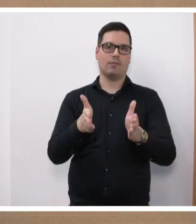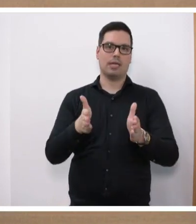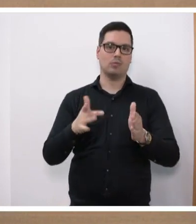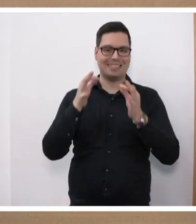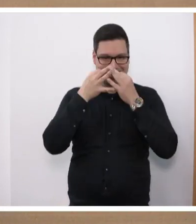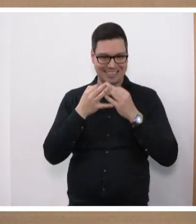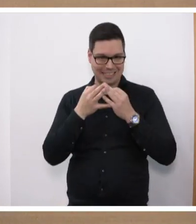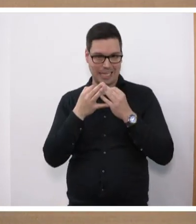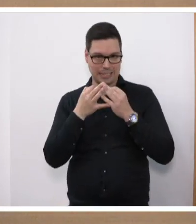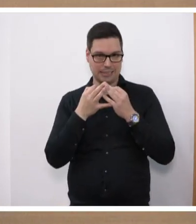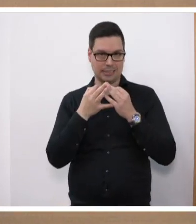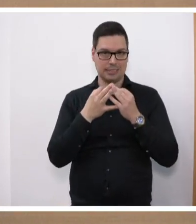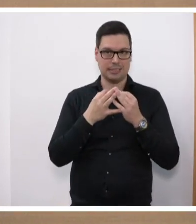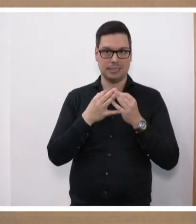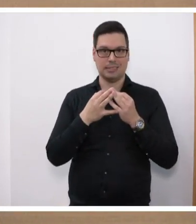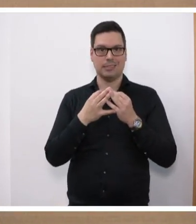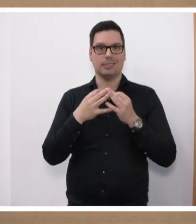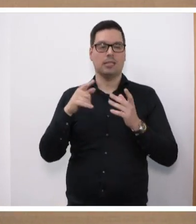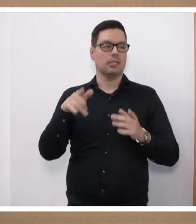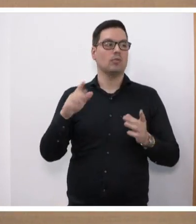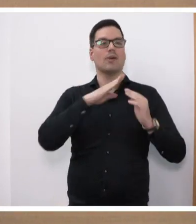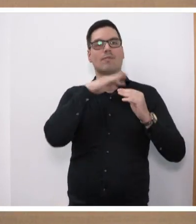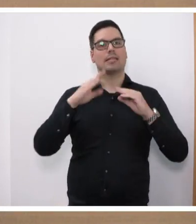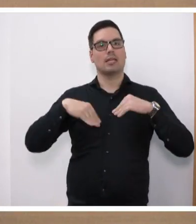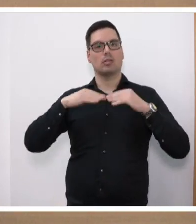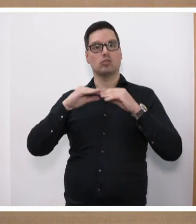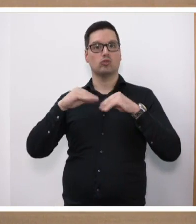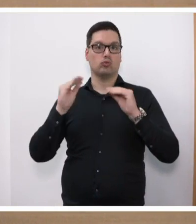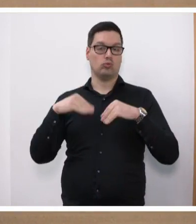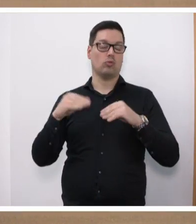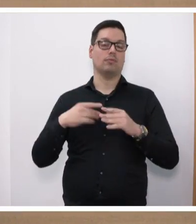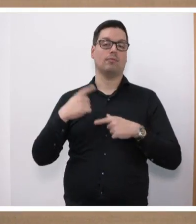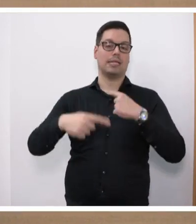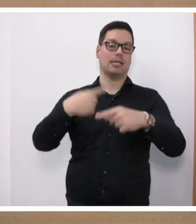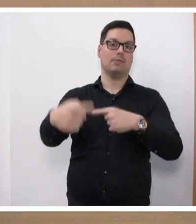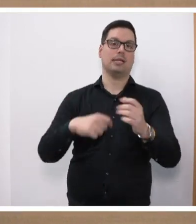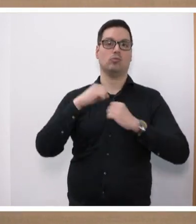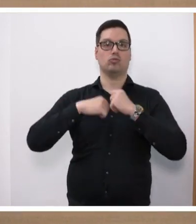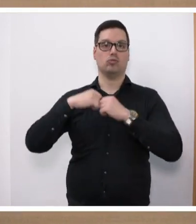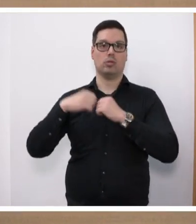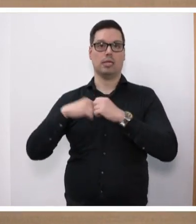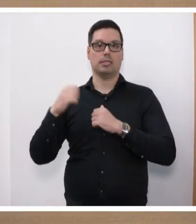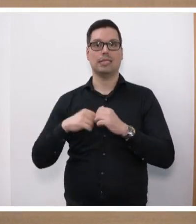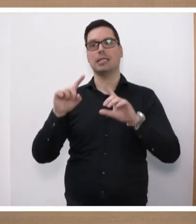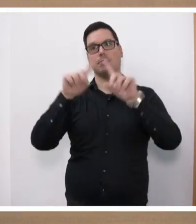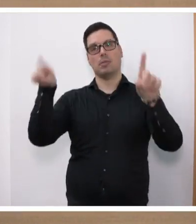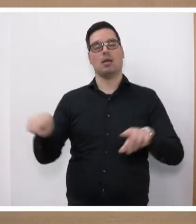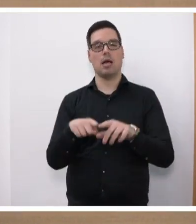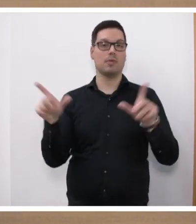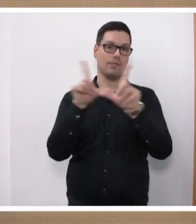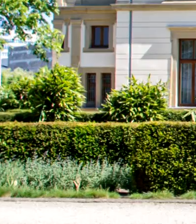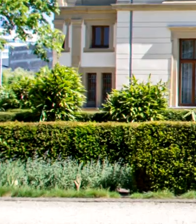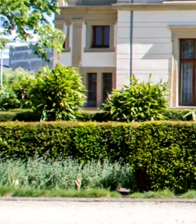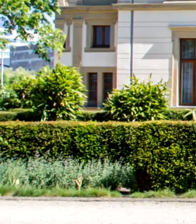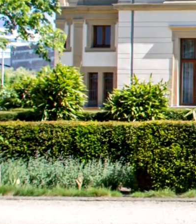Details zur Zukunft des Wasserstoffs und zur Weiterentwicklung der Strategie werden wir dann natürlich auch im Rahmen dieser Veranstaltung